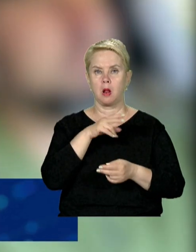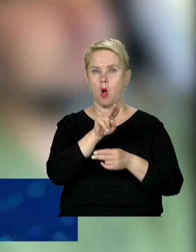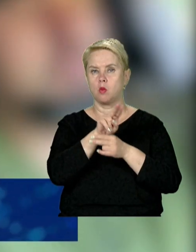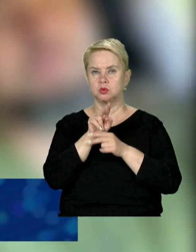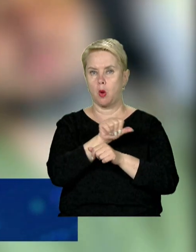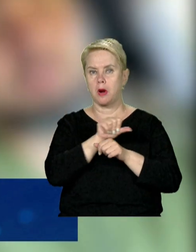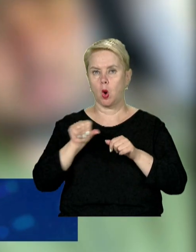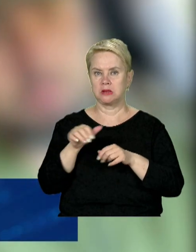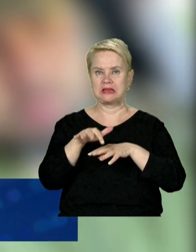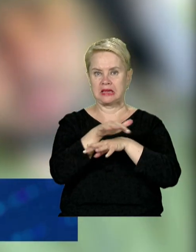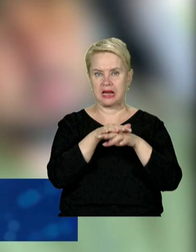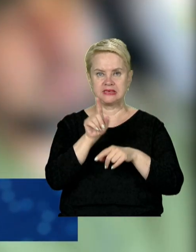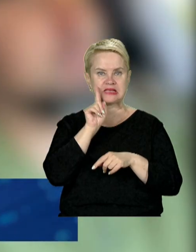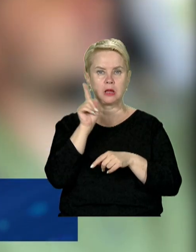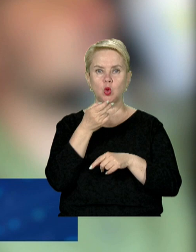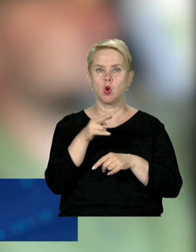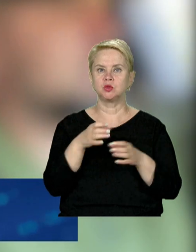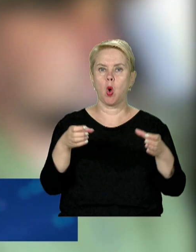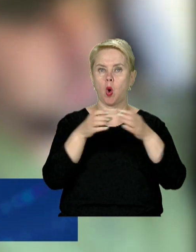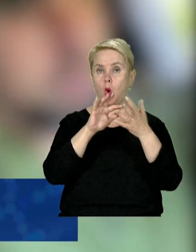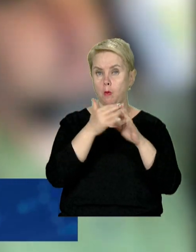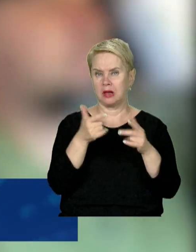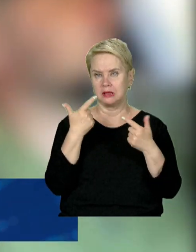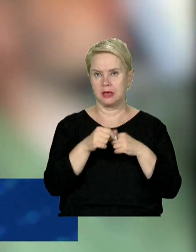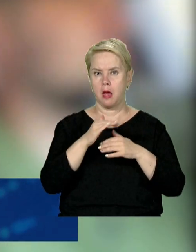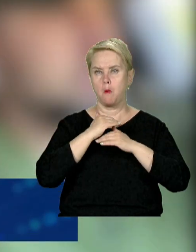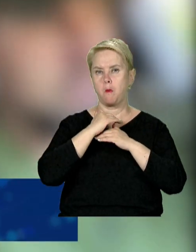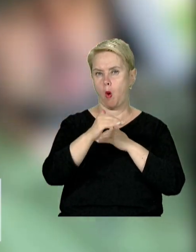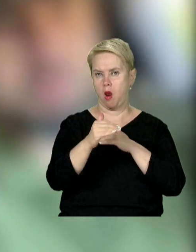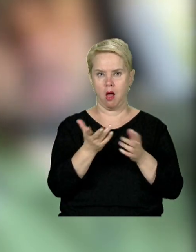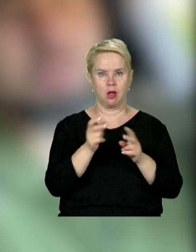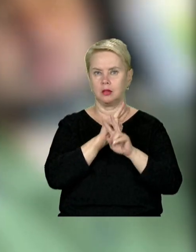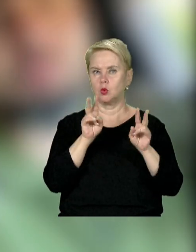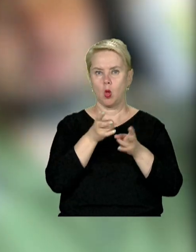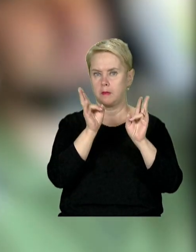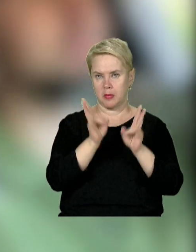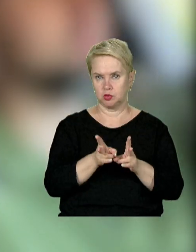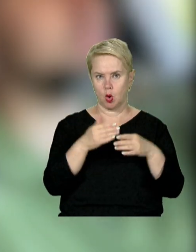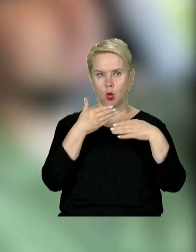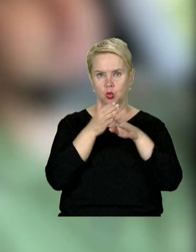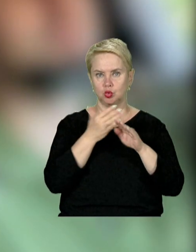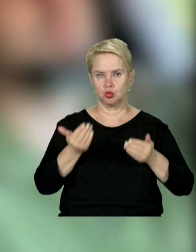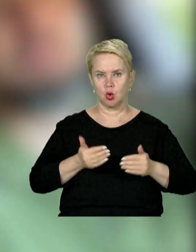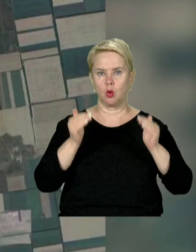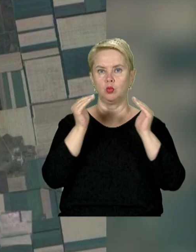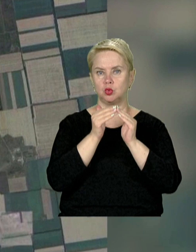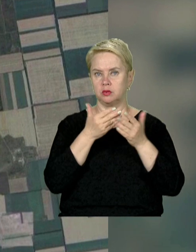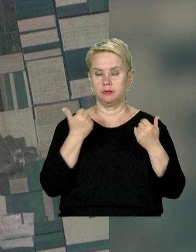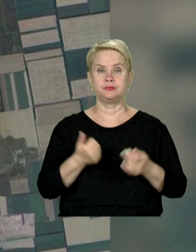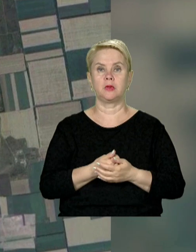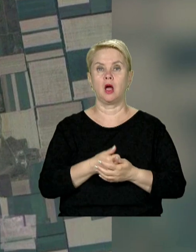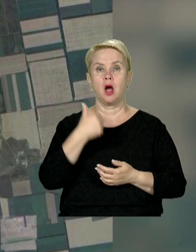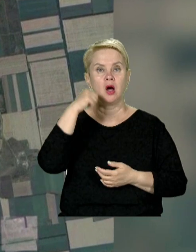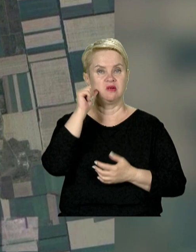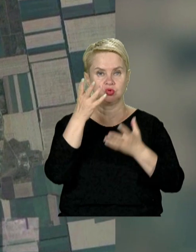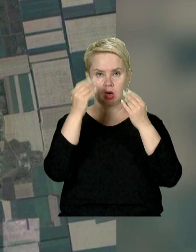прикордонна територія Зеленодольської громади. Десь в полях ніхто не постраждав уруйнувати житлових будинків. А